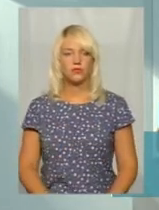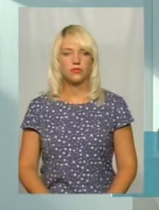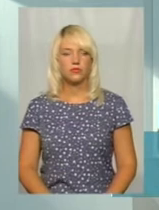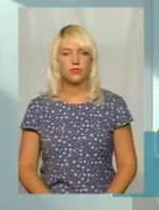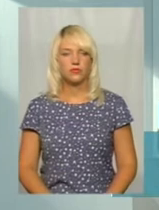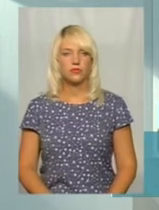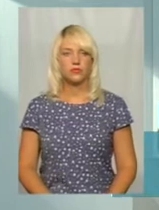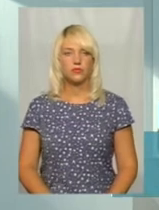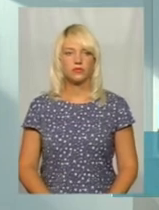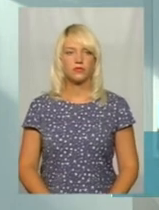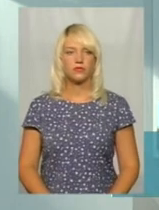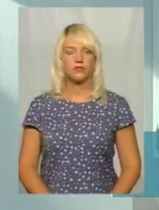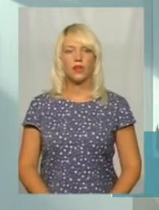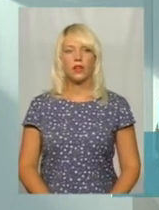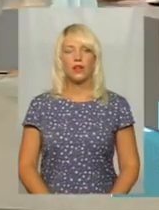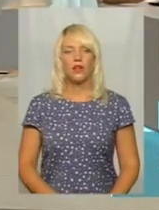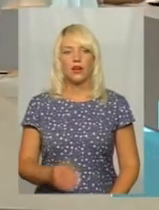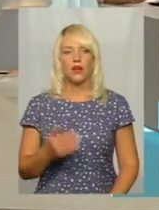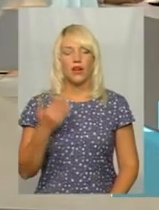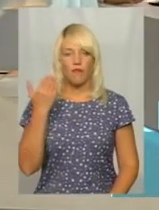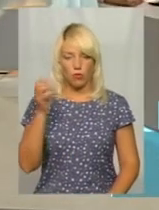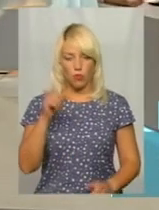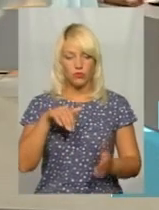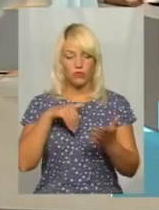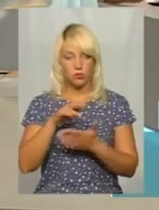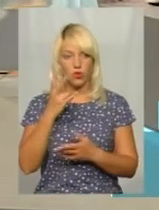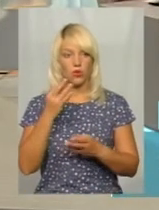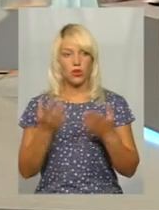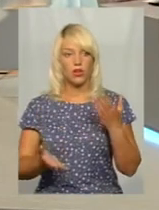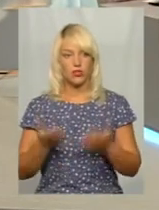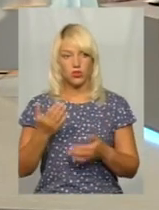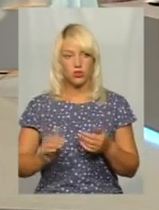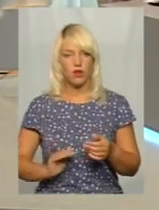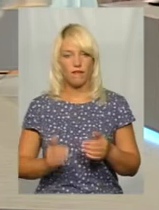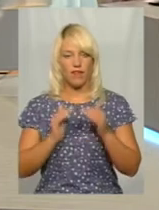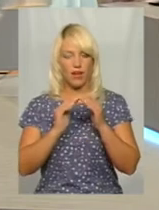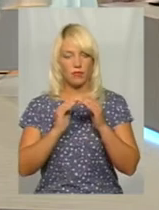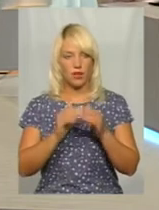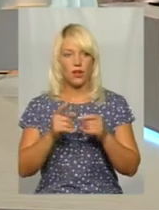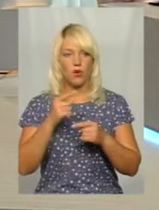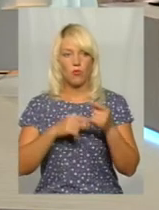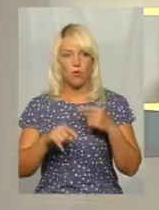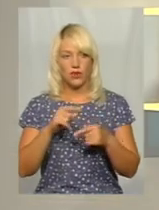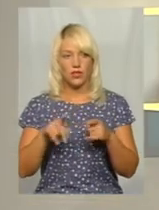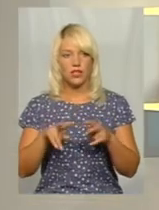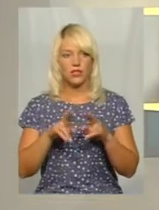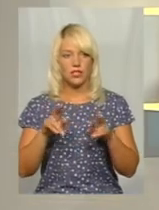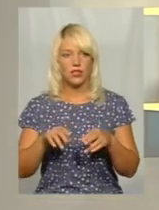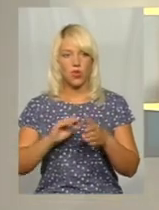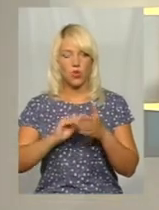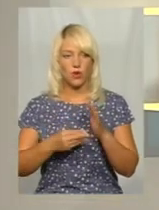раціональне. Тобто, вони можуть відмовити, так? Але якщо фермер, наприклад, повертається ще з відповідними довідками,